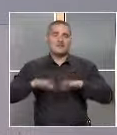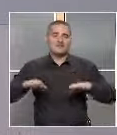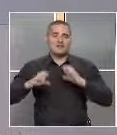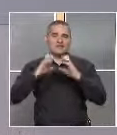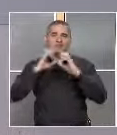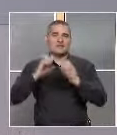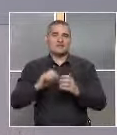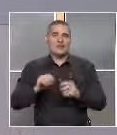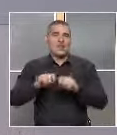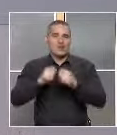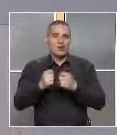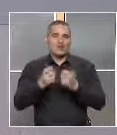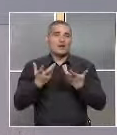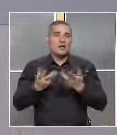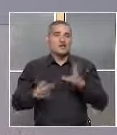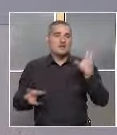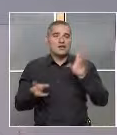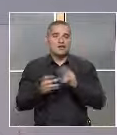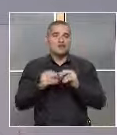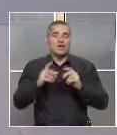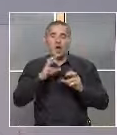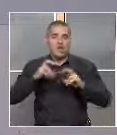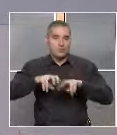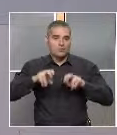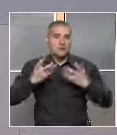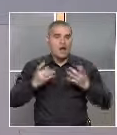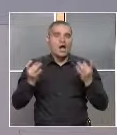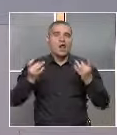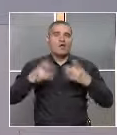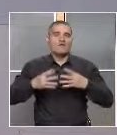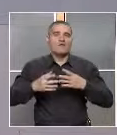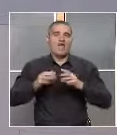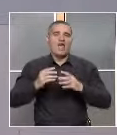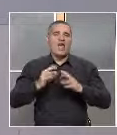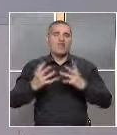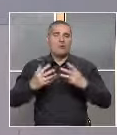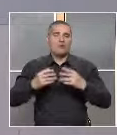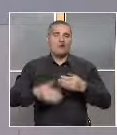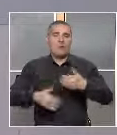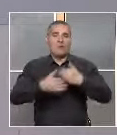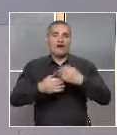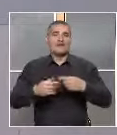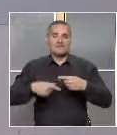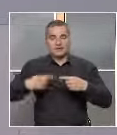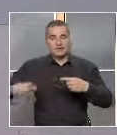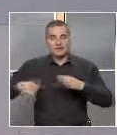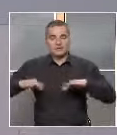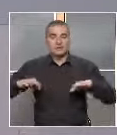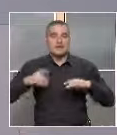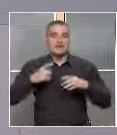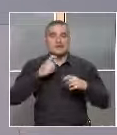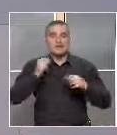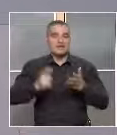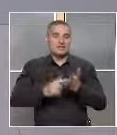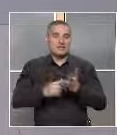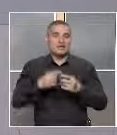нарушения. Какви са изводите от проучването и как новите технологии помагат за развитието на децата, а и на самите специалисти. Темата ще